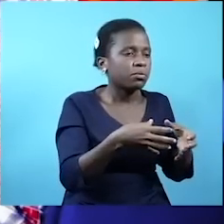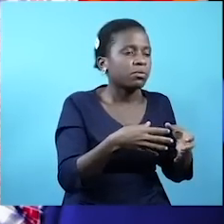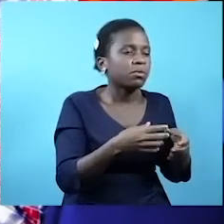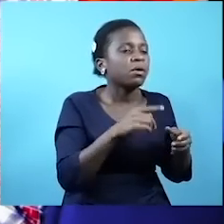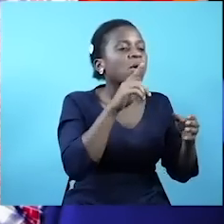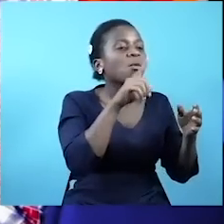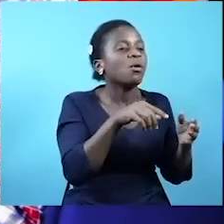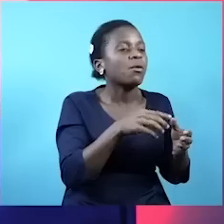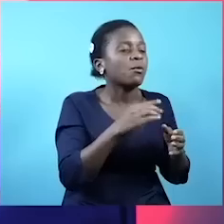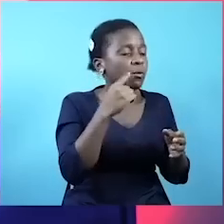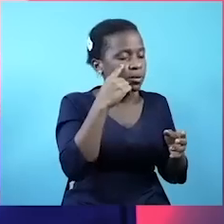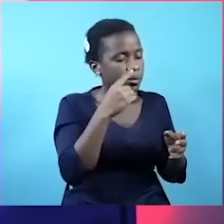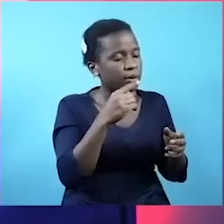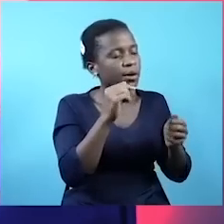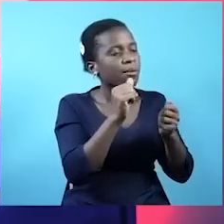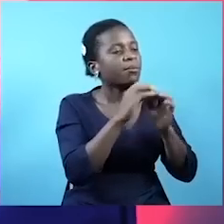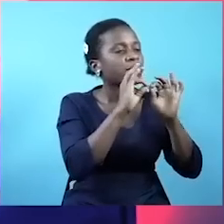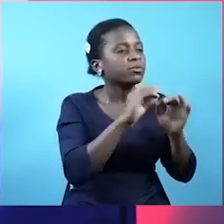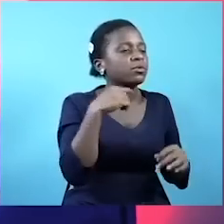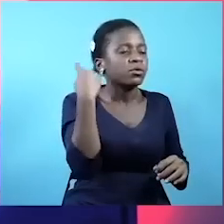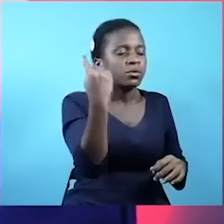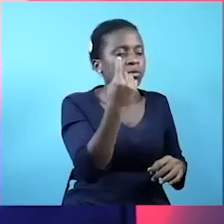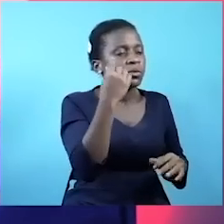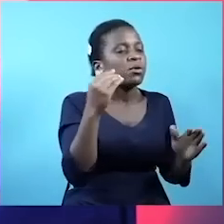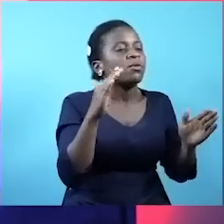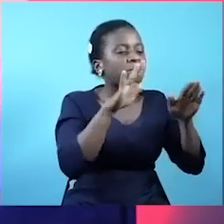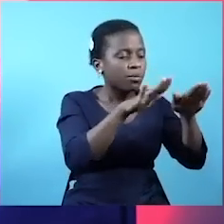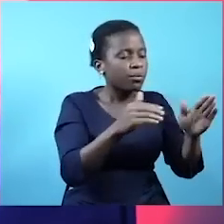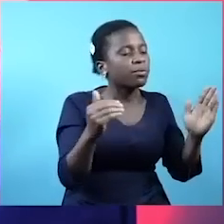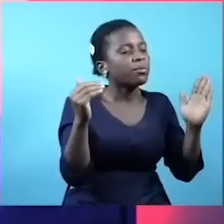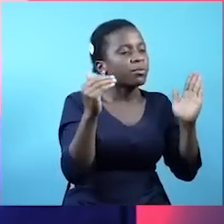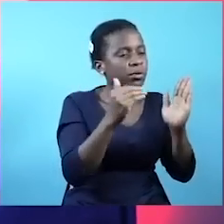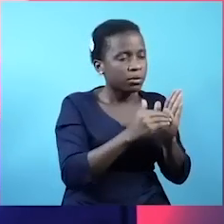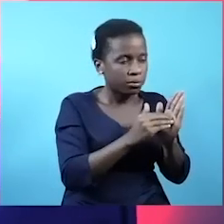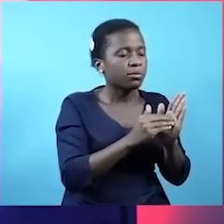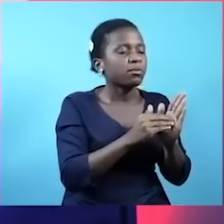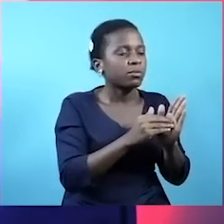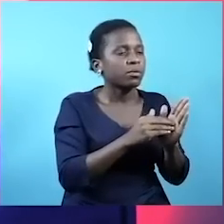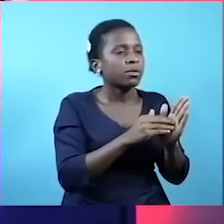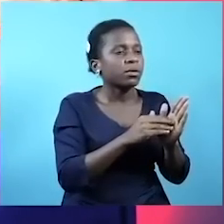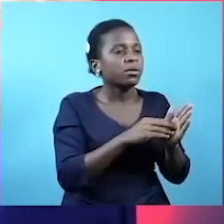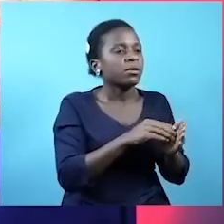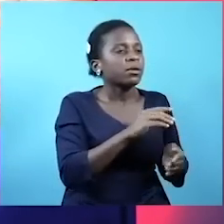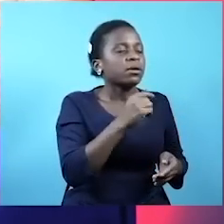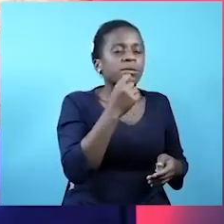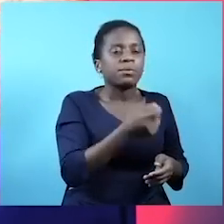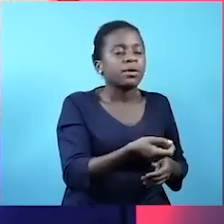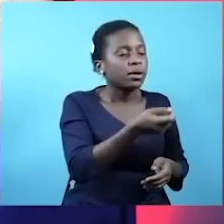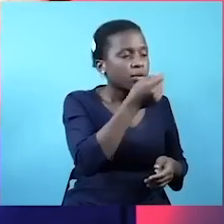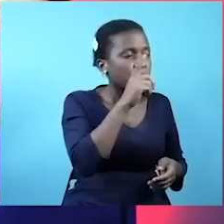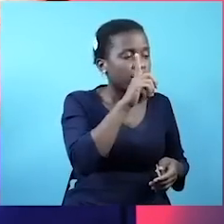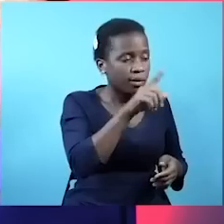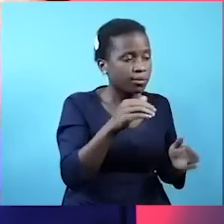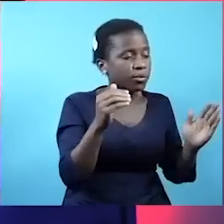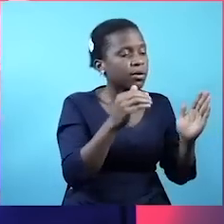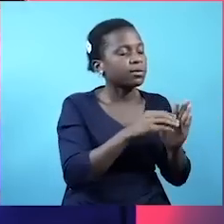Waichakate. Tue na bunge la katiba. Nitupitishie katiba. Iende ipigiuwa kura. Na kama itakuwa katiba nzuri.